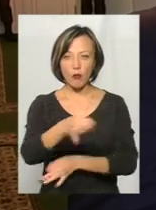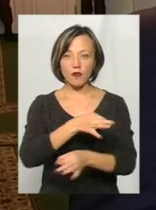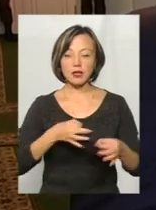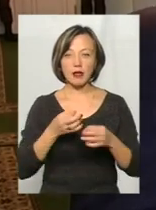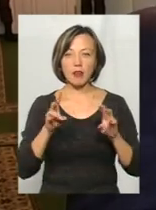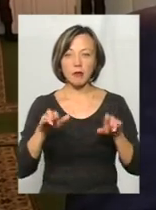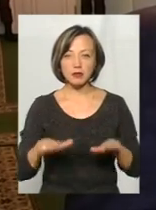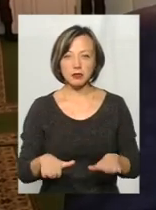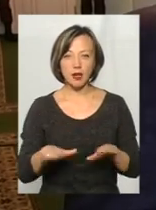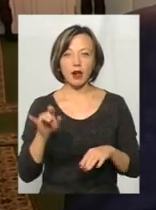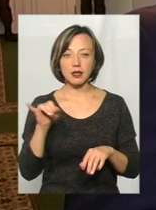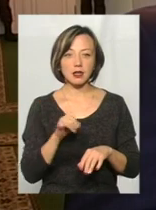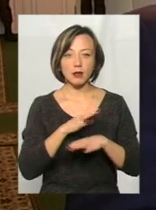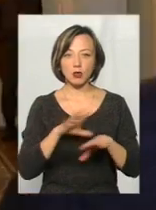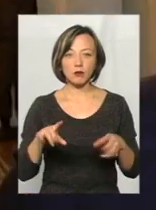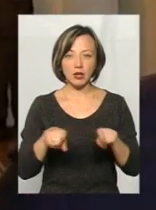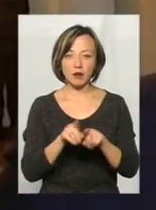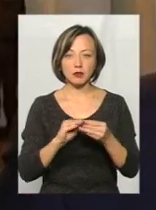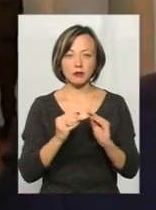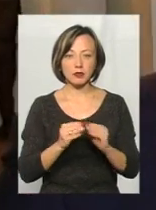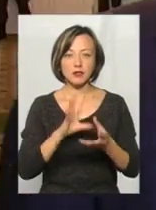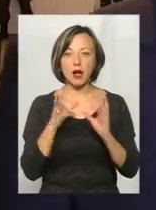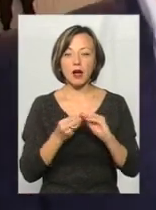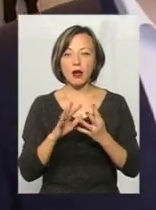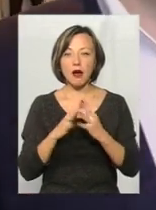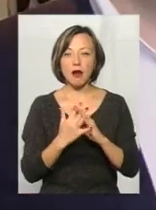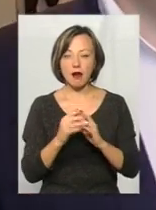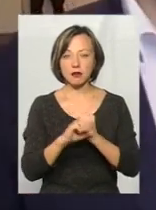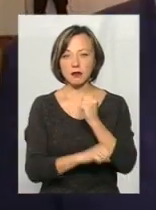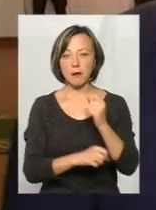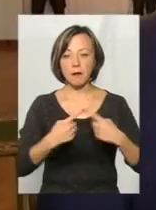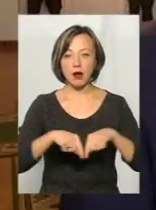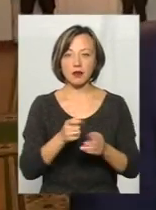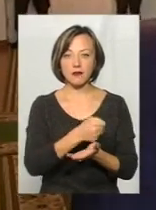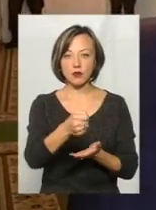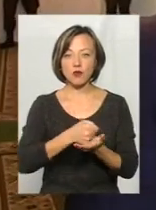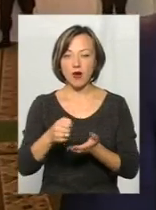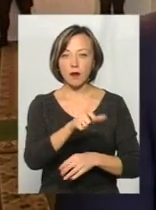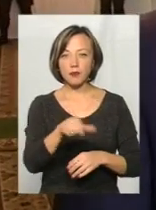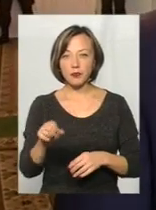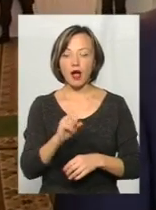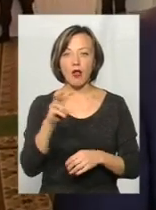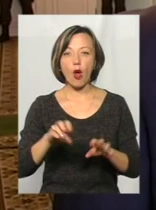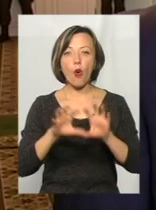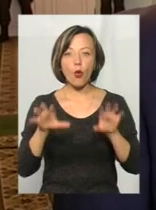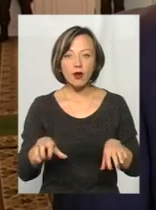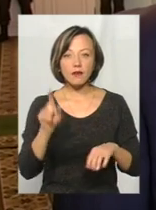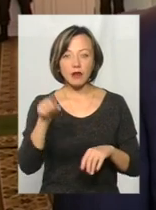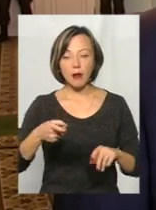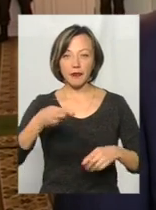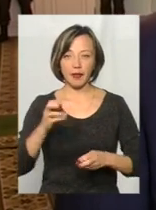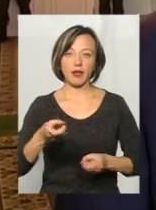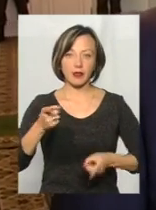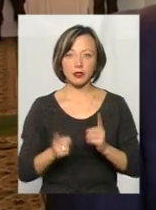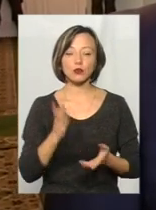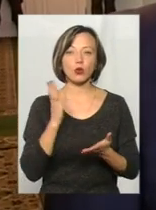місцях, і тоді не було б таких проблем. Взагалі Аграрна партія висуває всюди кандидатів, але голі висуваємо там, де в нас дійсно